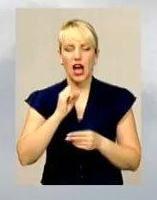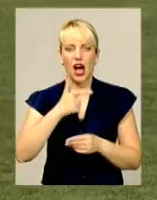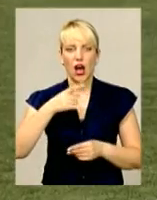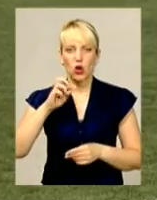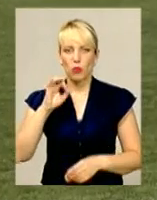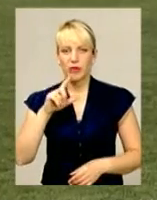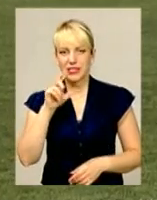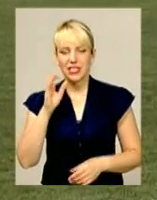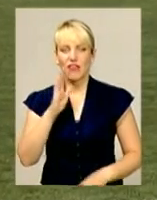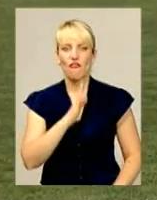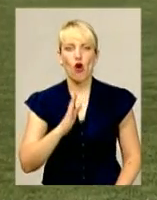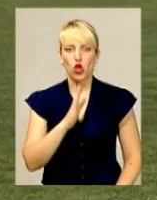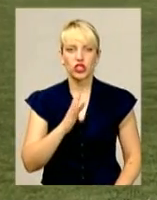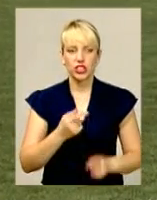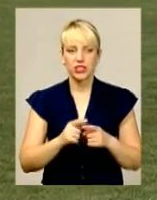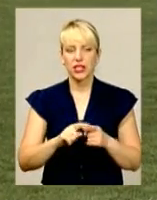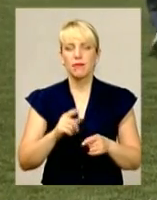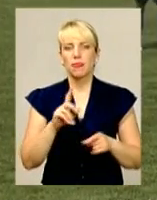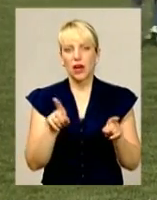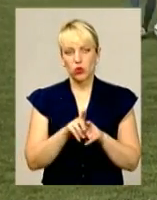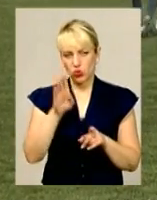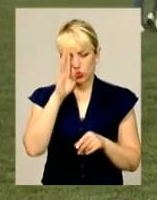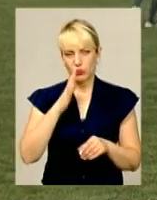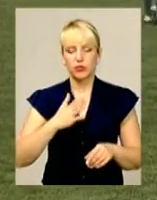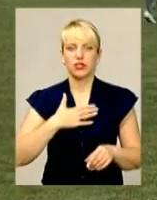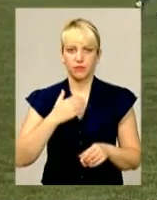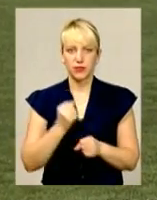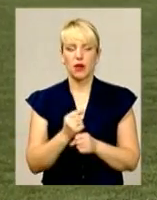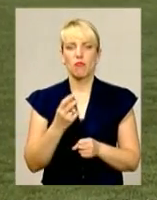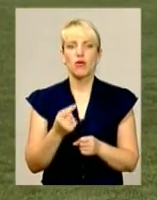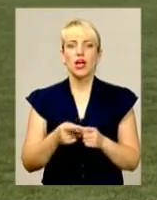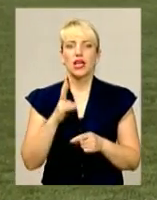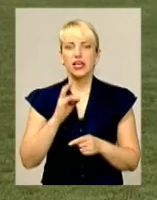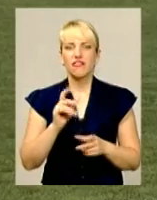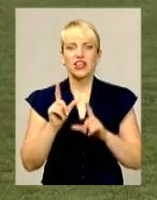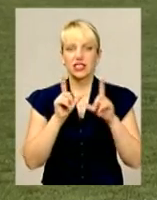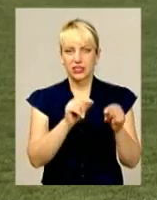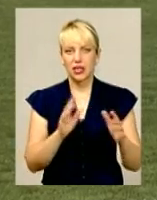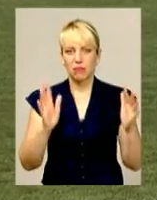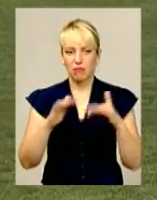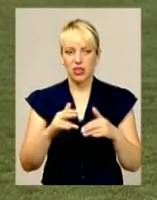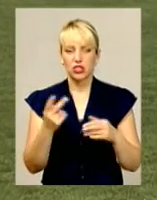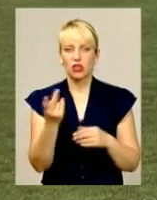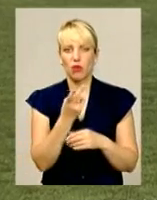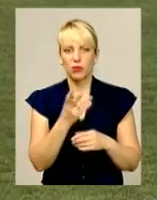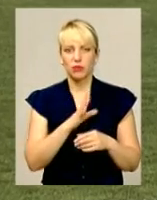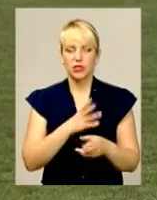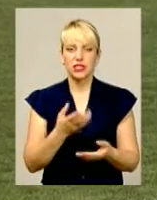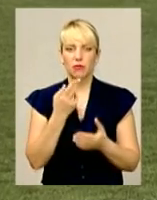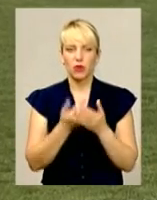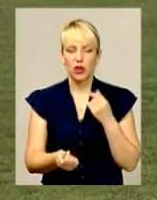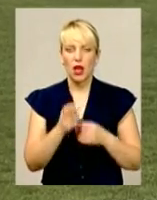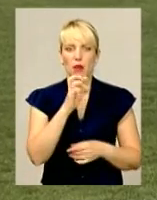Волочиська. На третю домашню гру хлопці з Поділля налаштовані по-бойовому. Щодо виїзних матчів, то обидва для хмельничан закінчилися програшем.